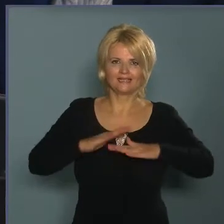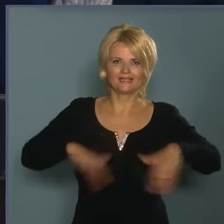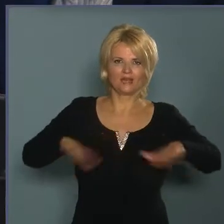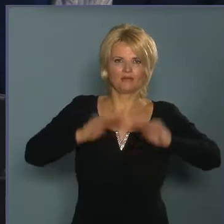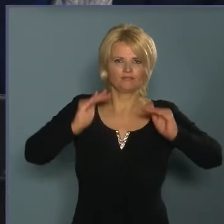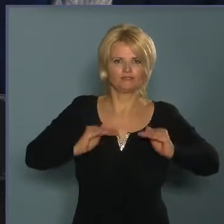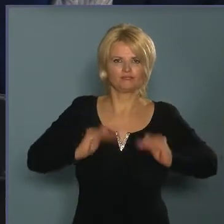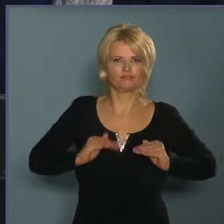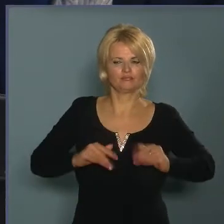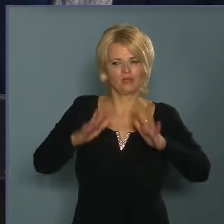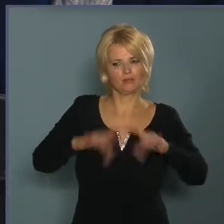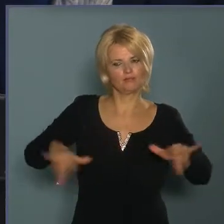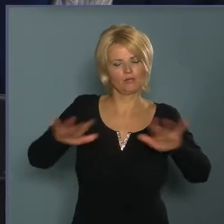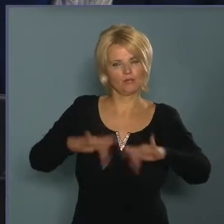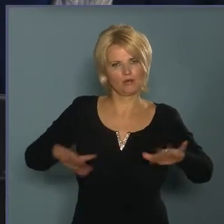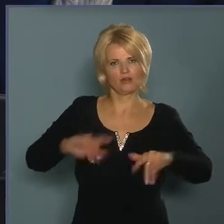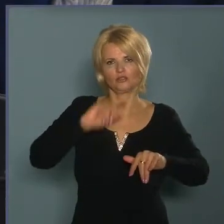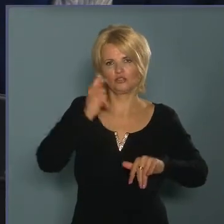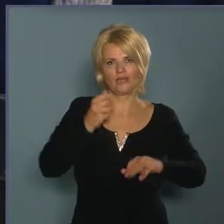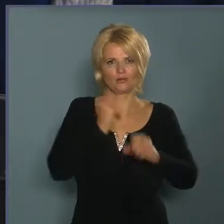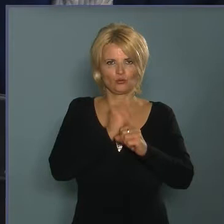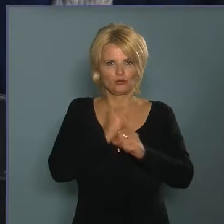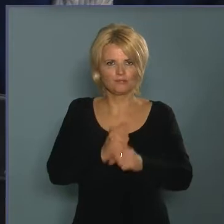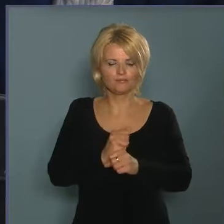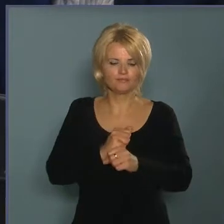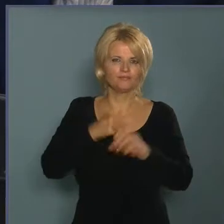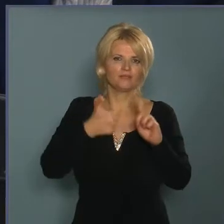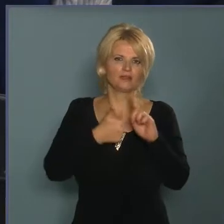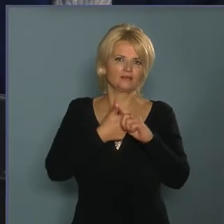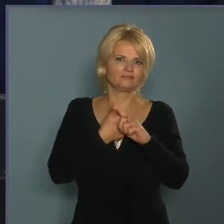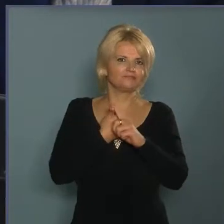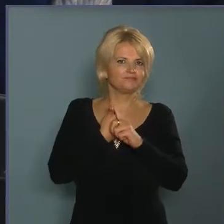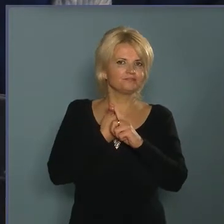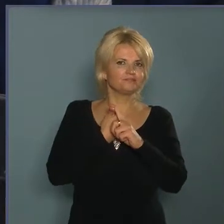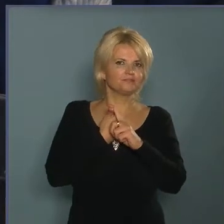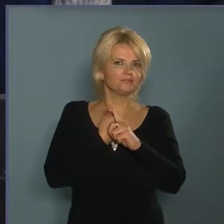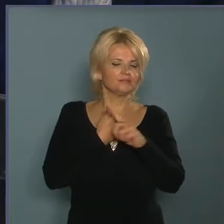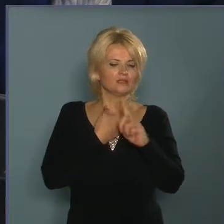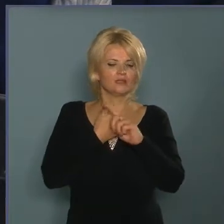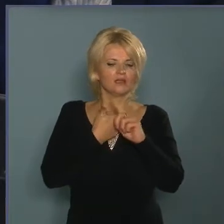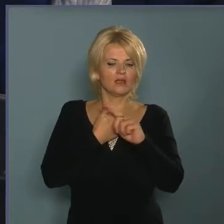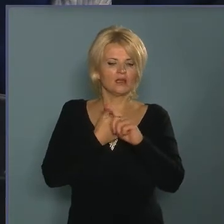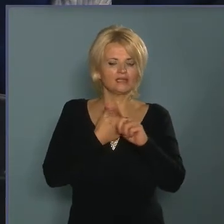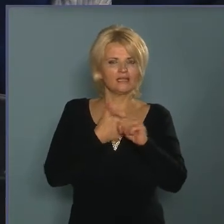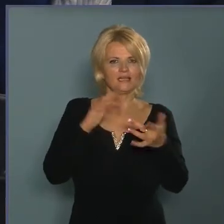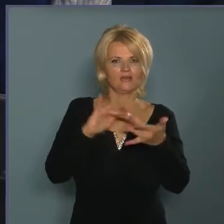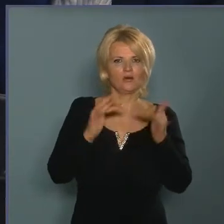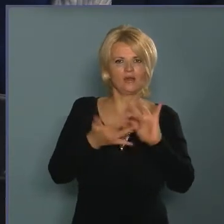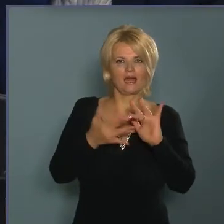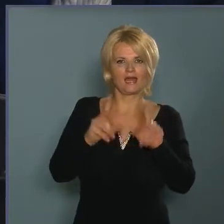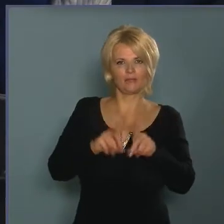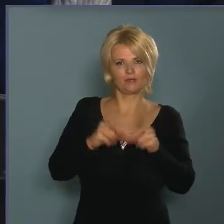parkosíthatóvá válik. Az egyik népszerű online